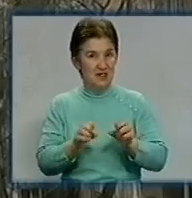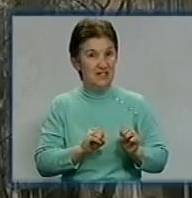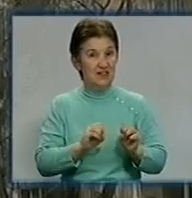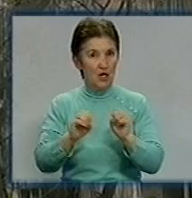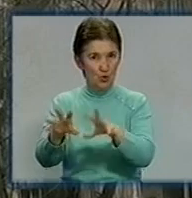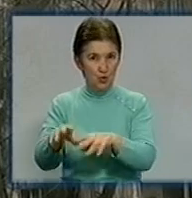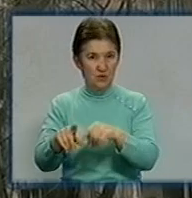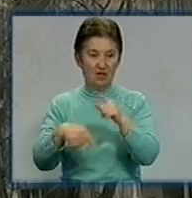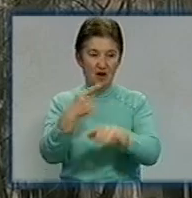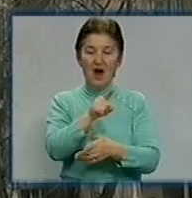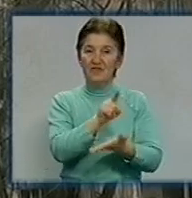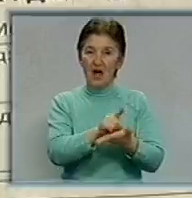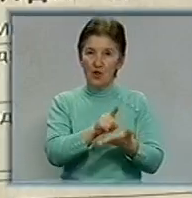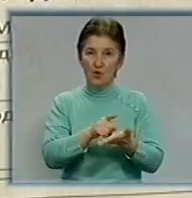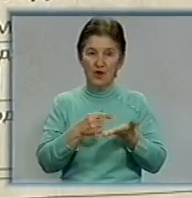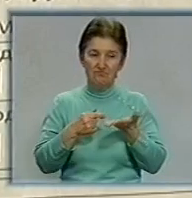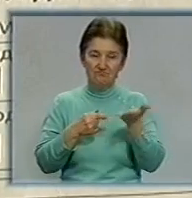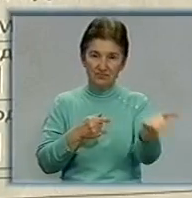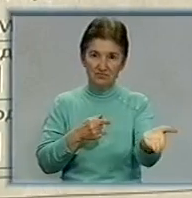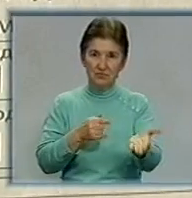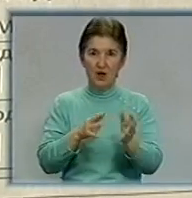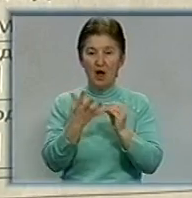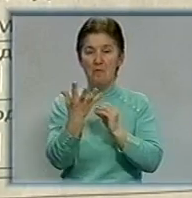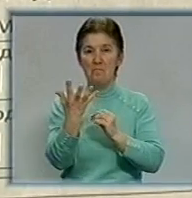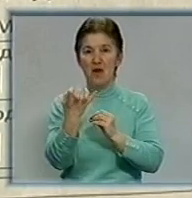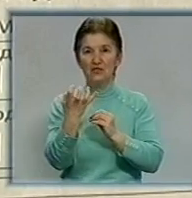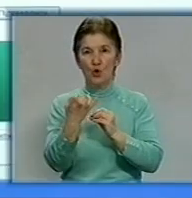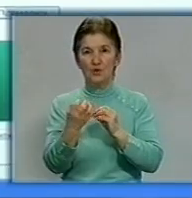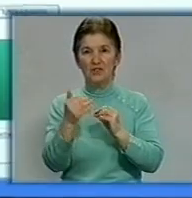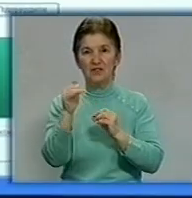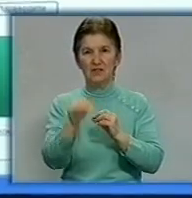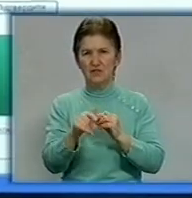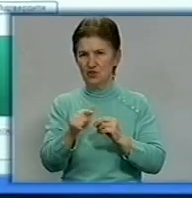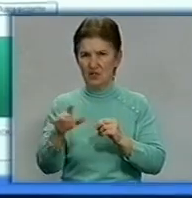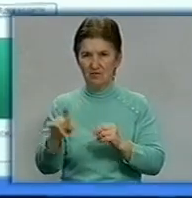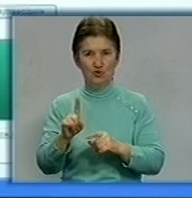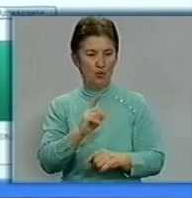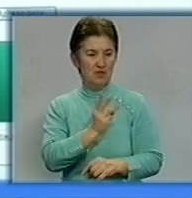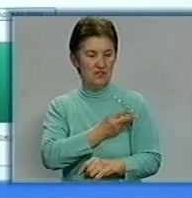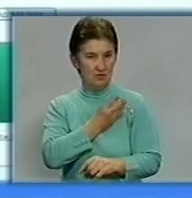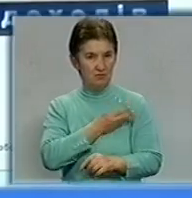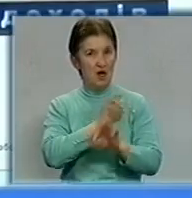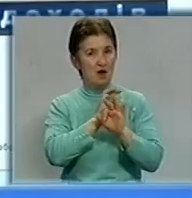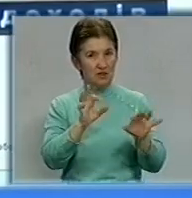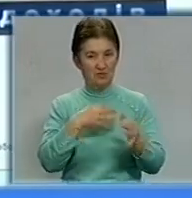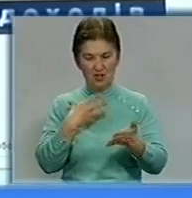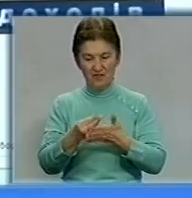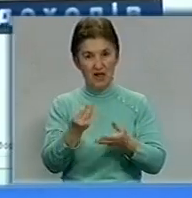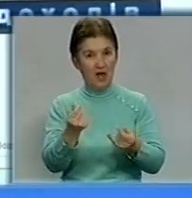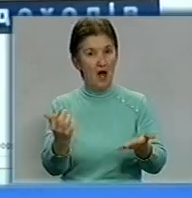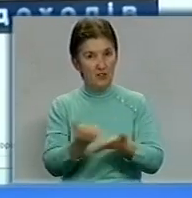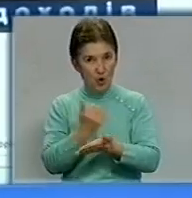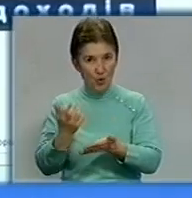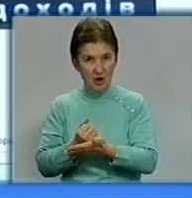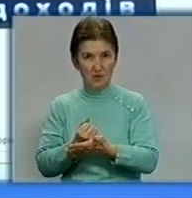то рік до обласної податкової надійшло декларацій на суму 500 тисяч гривень. Аби заохотити людей розповідати про свої доходи, правоохоронці